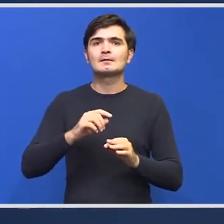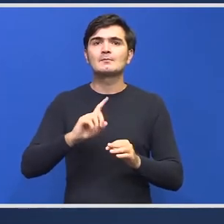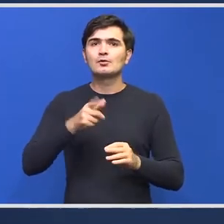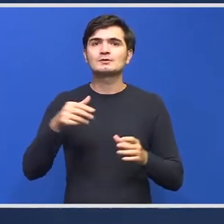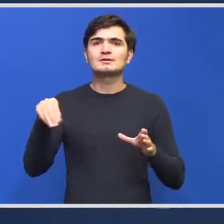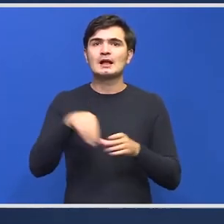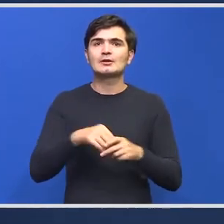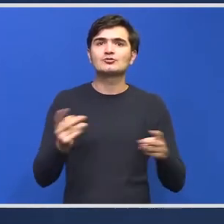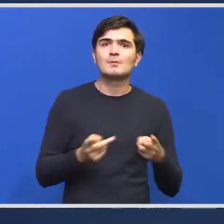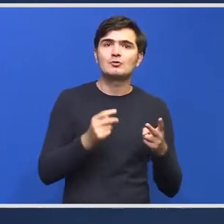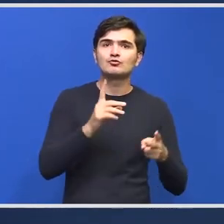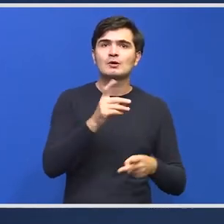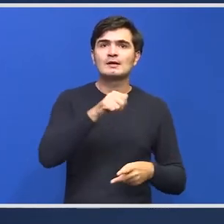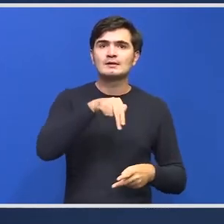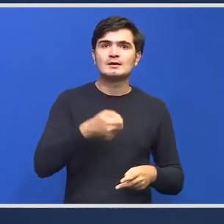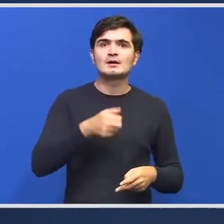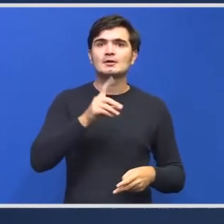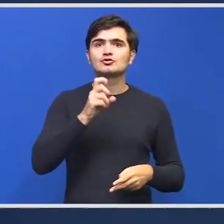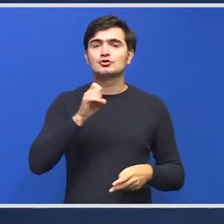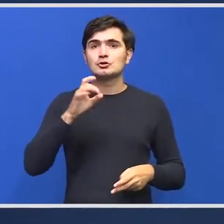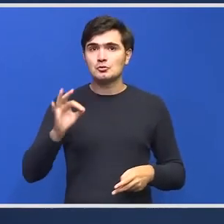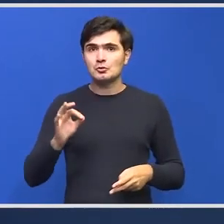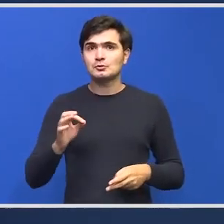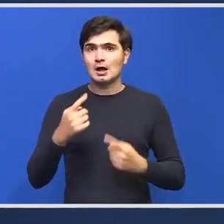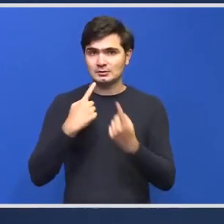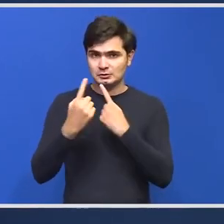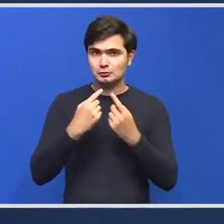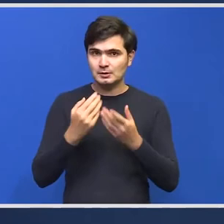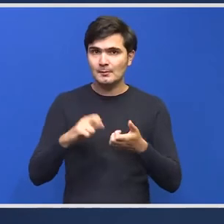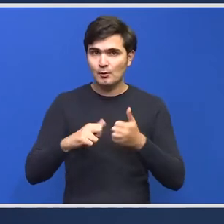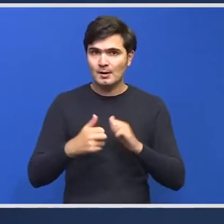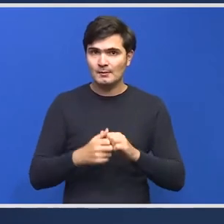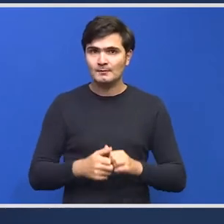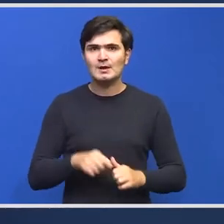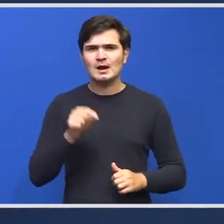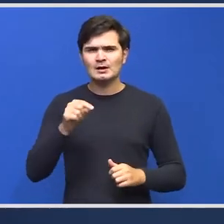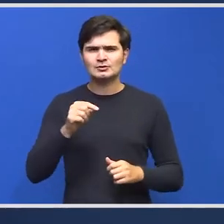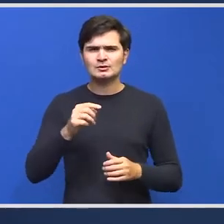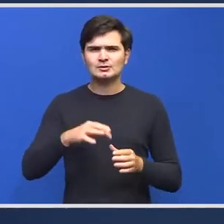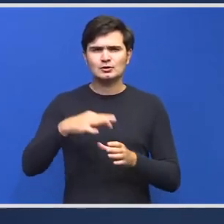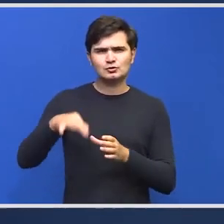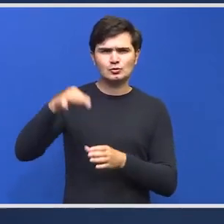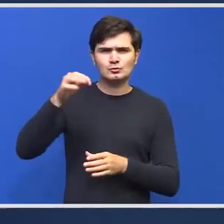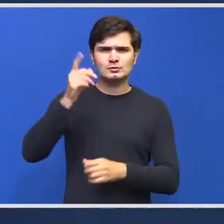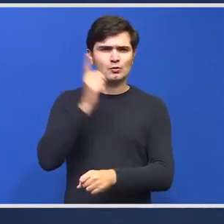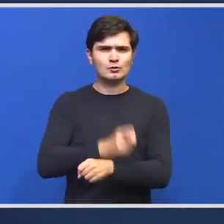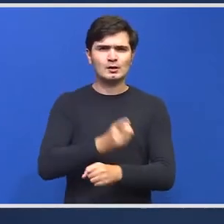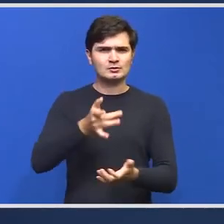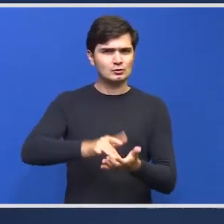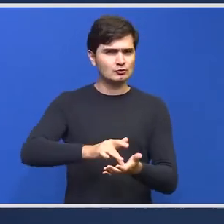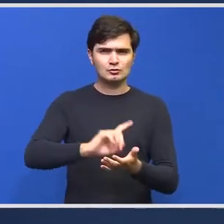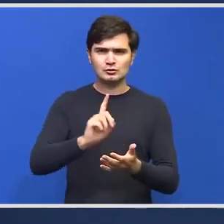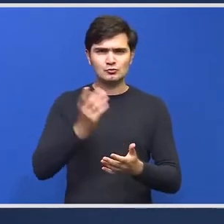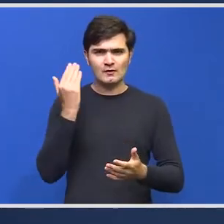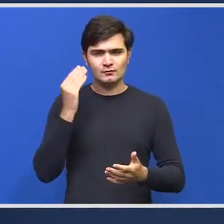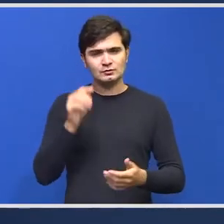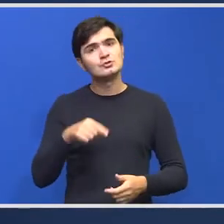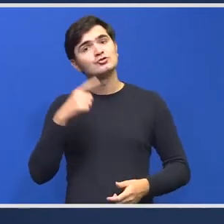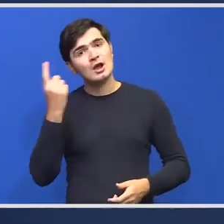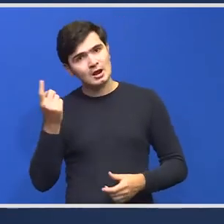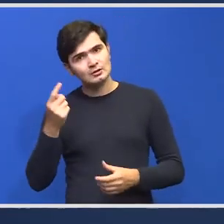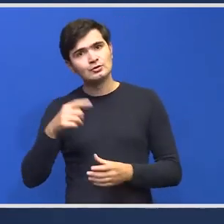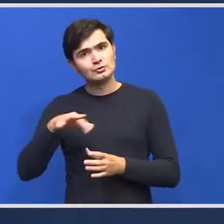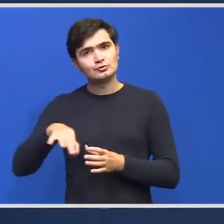Se discută în coaliție, vom vedea un act normativ în curând? Această soluție, coordonanță de urgență, nu a fost în coaliție. Cealaltă soluție a fost